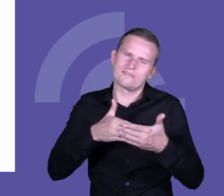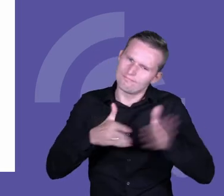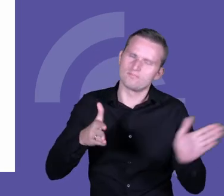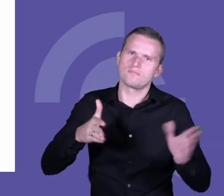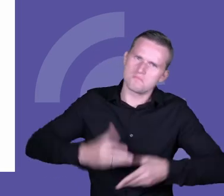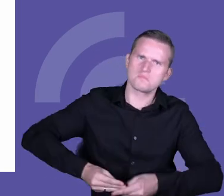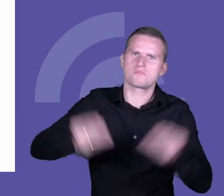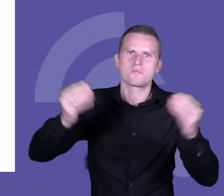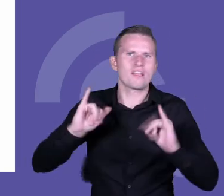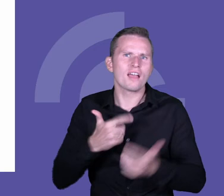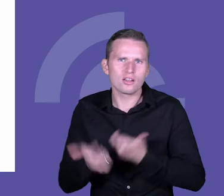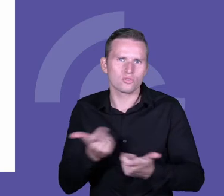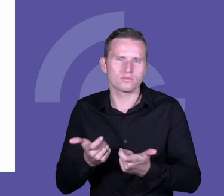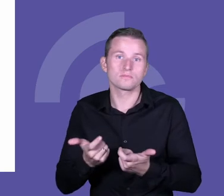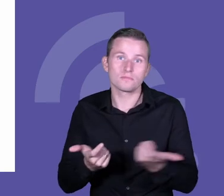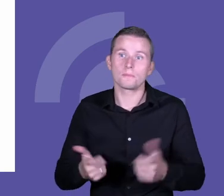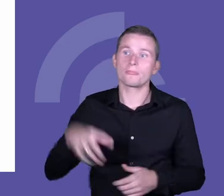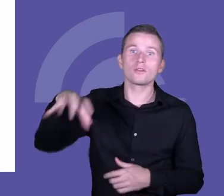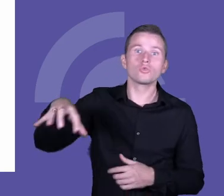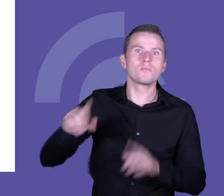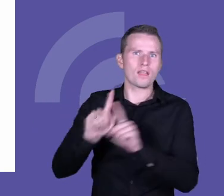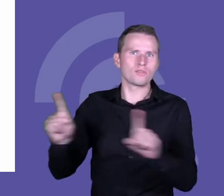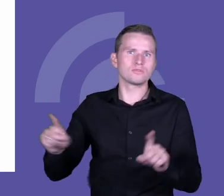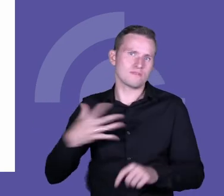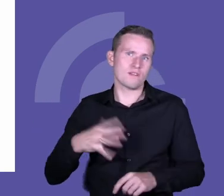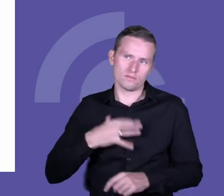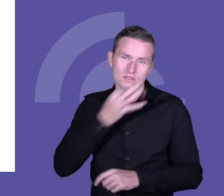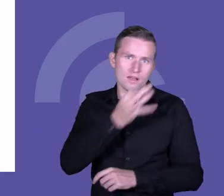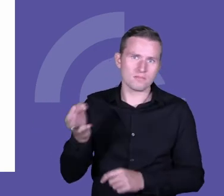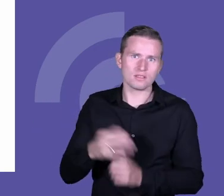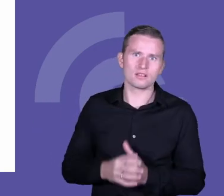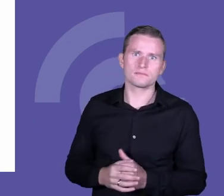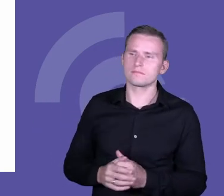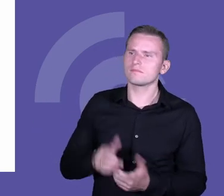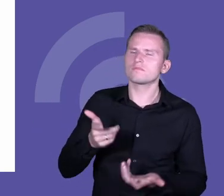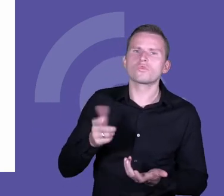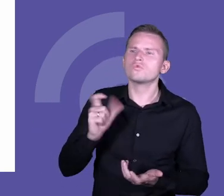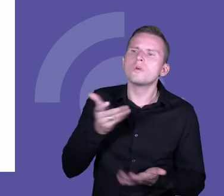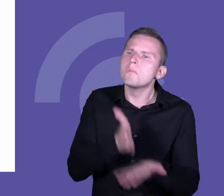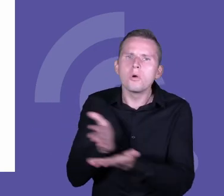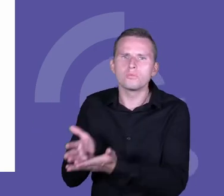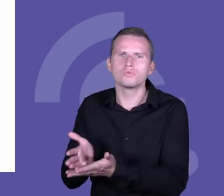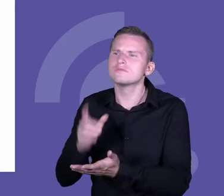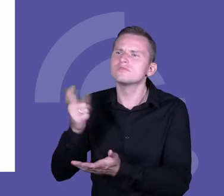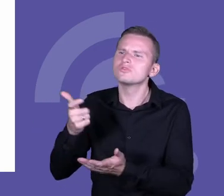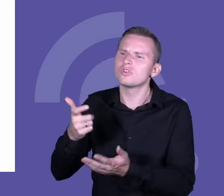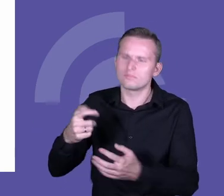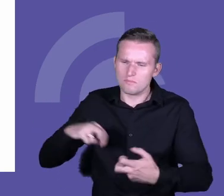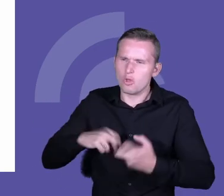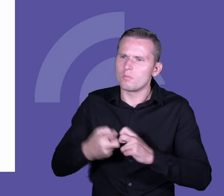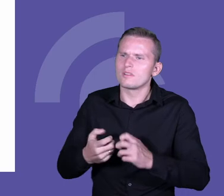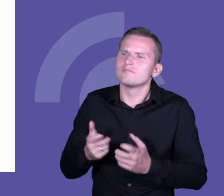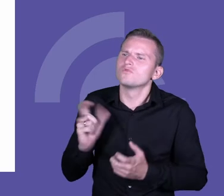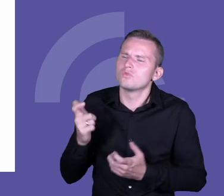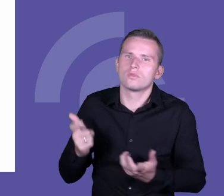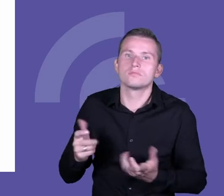Zapytaj zespół nauczycieli, z którym pracujesz, w czym możesz pomóc, co im przeszkadza, co ich uwiera. Okazało się, że to nie jest takie proste, że to